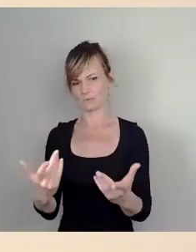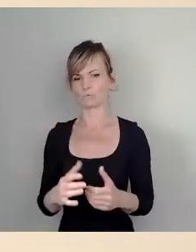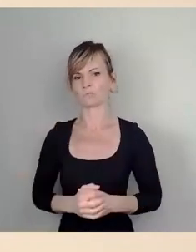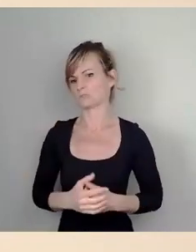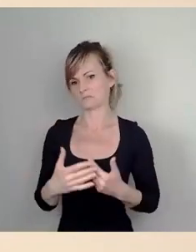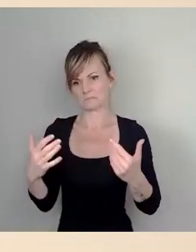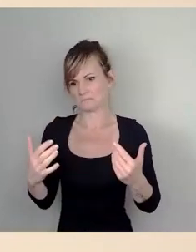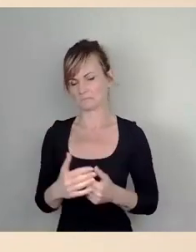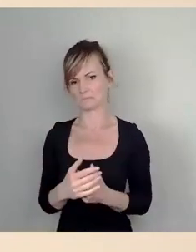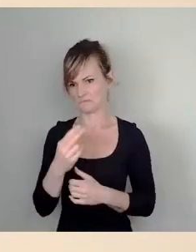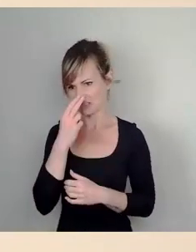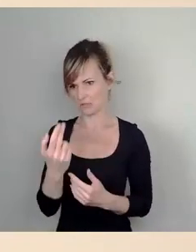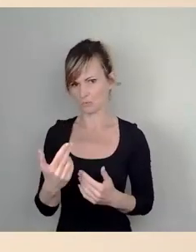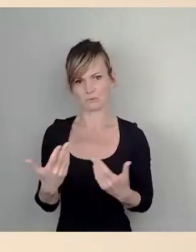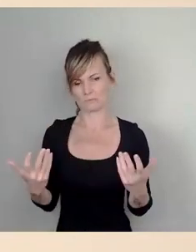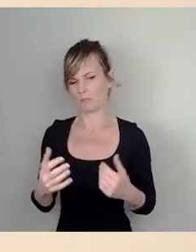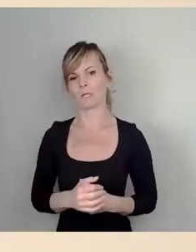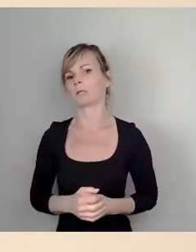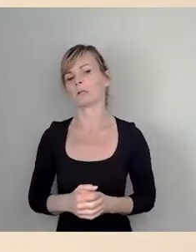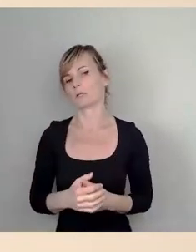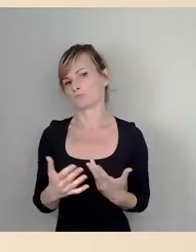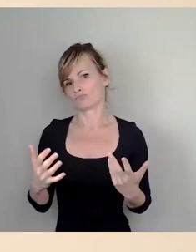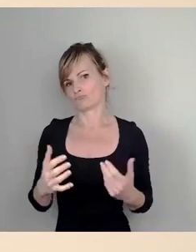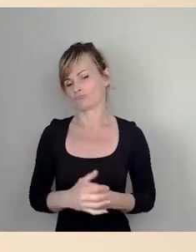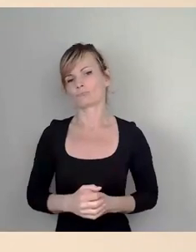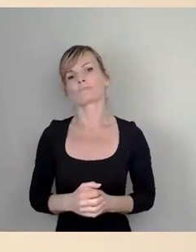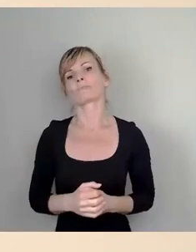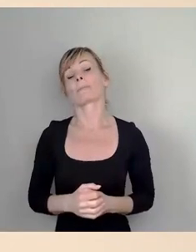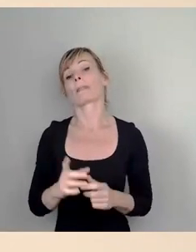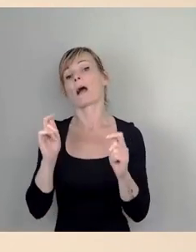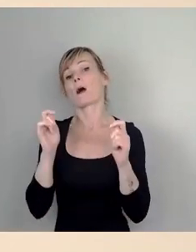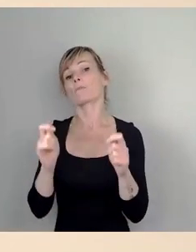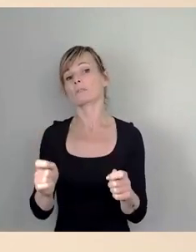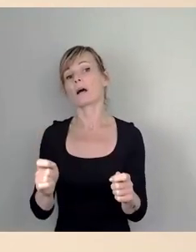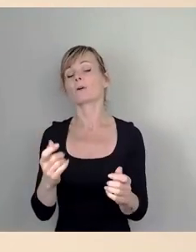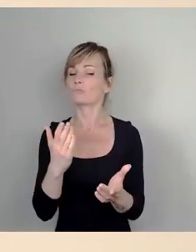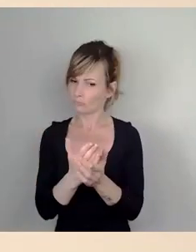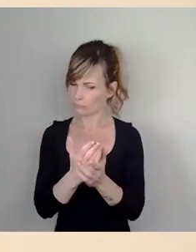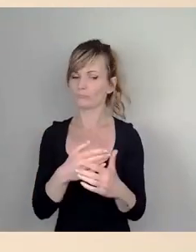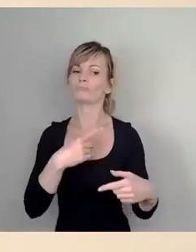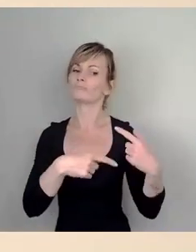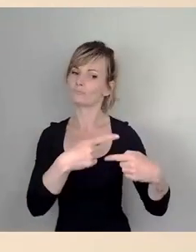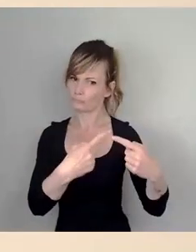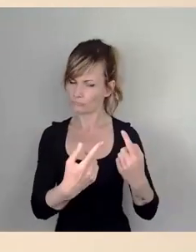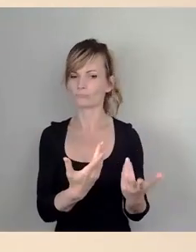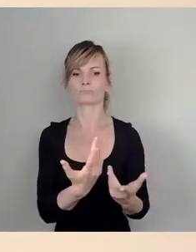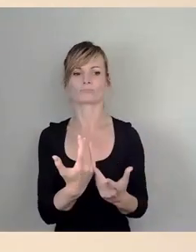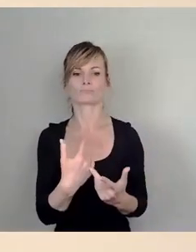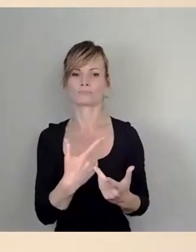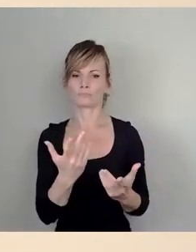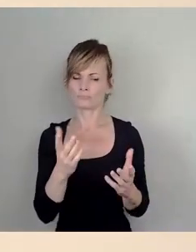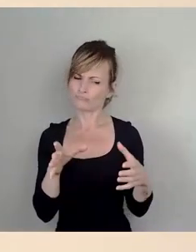rauszugeben. Der Auftrag ist in Arbeit und es ist auch ein gutes Miteinander